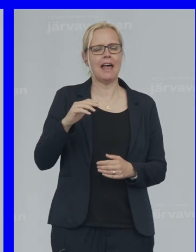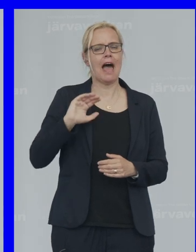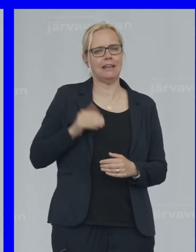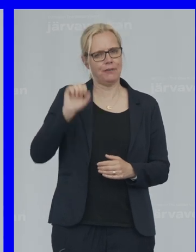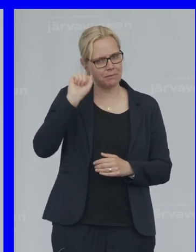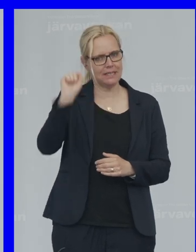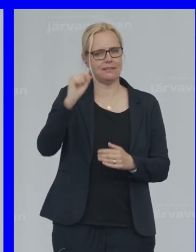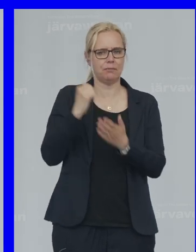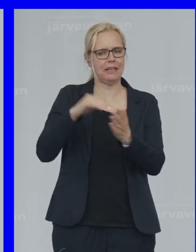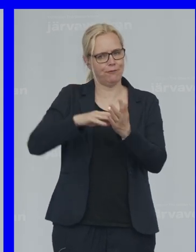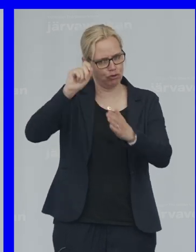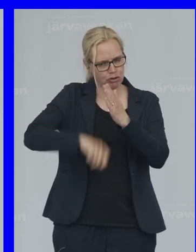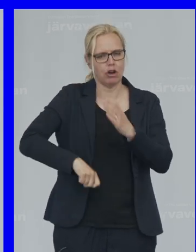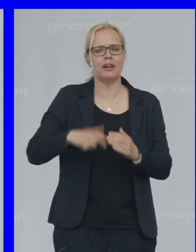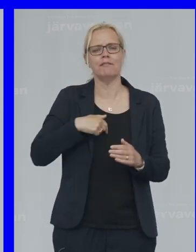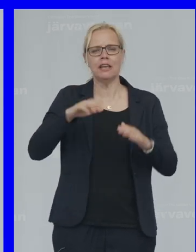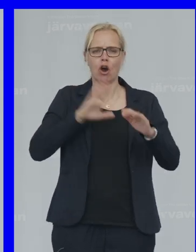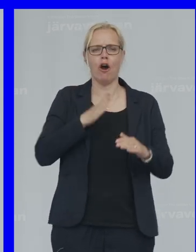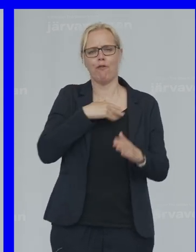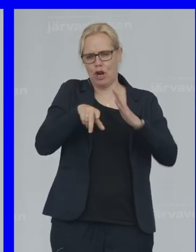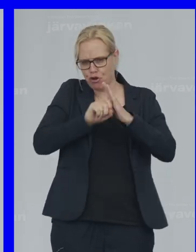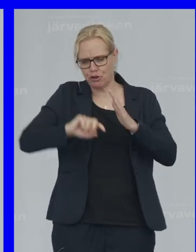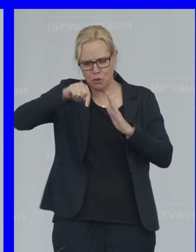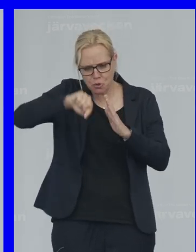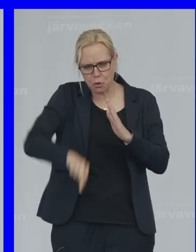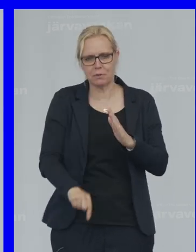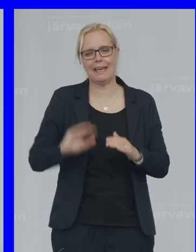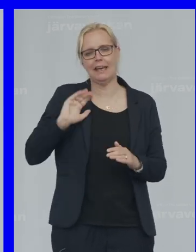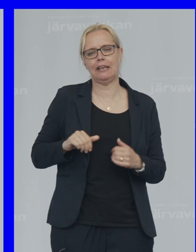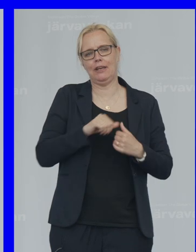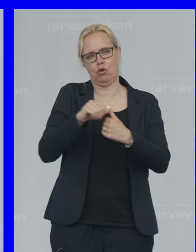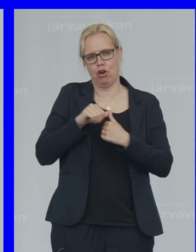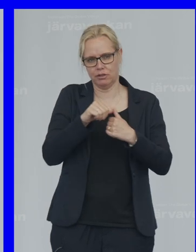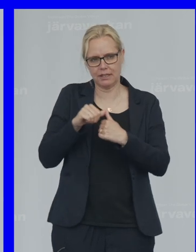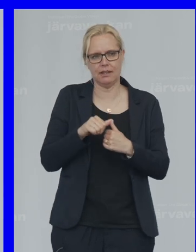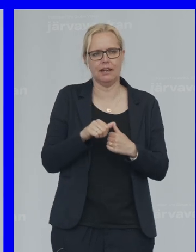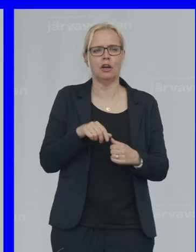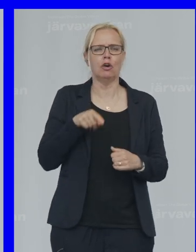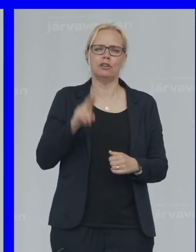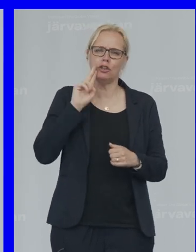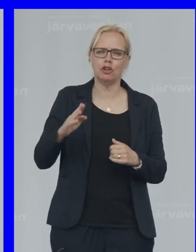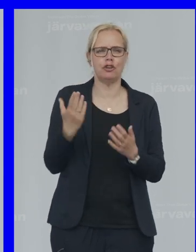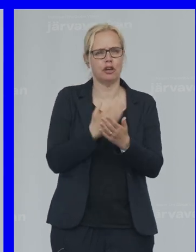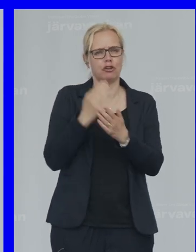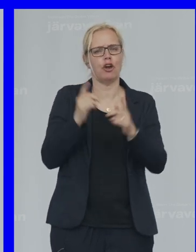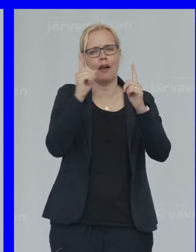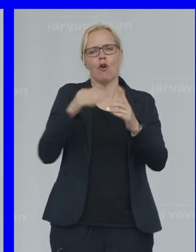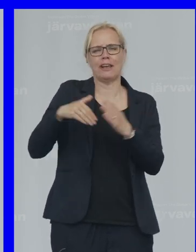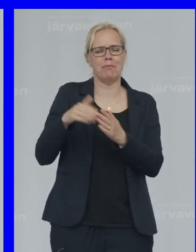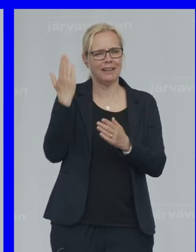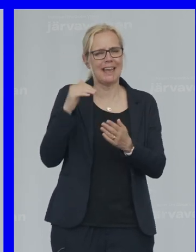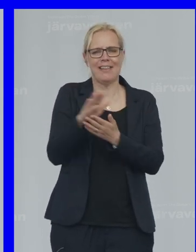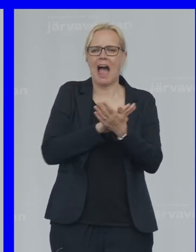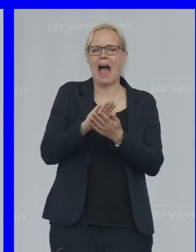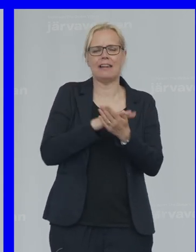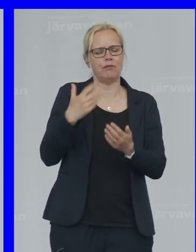Parti Sedans start Vi har våra rötter Djupt ner i kvinnorörelsen Och det nya gröna folkhemmet Kan aldrig vara ett